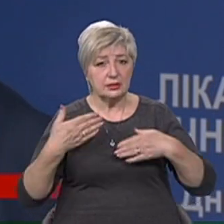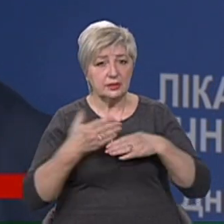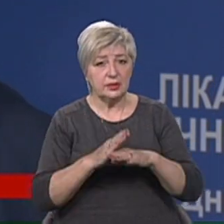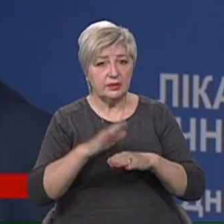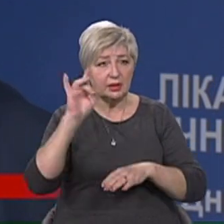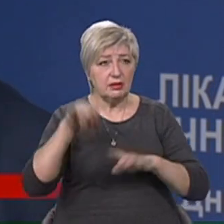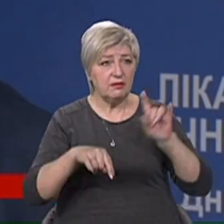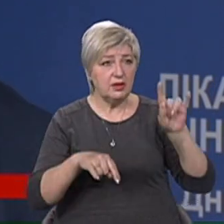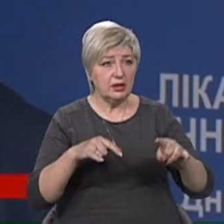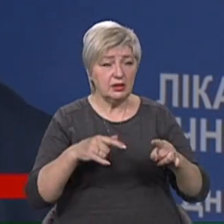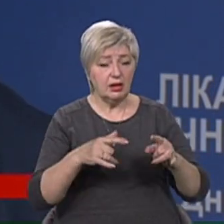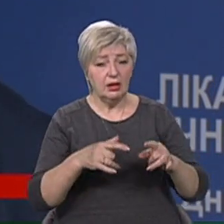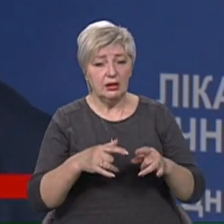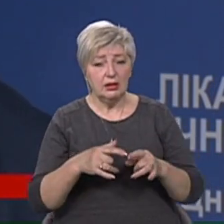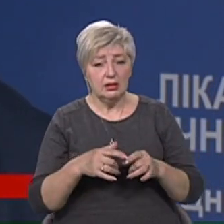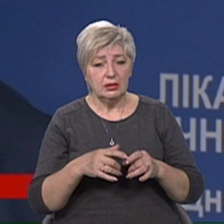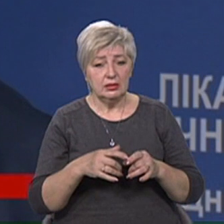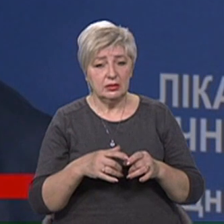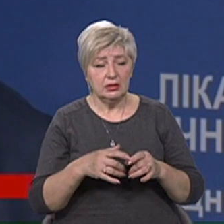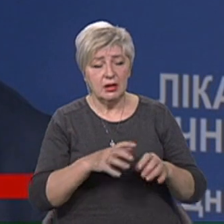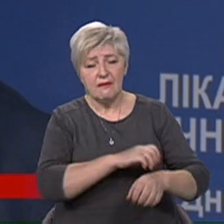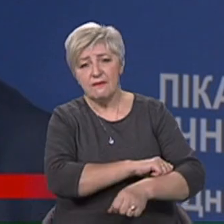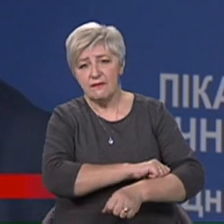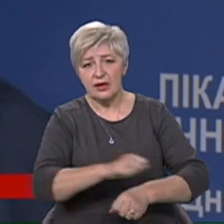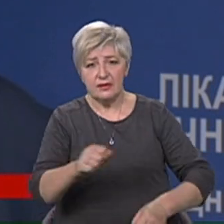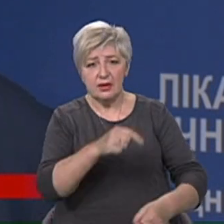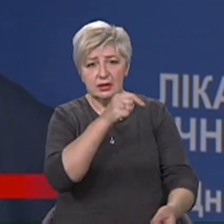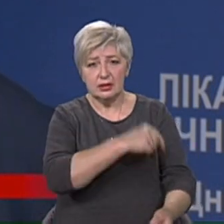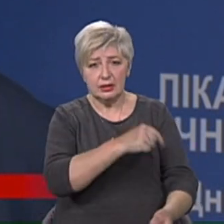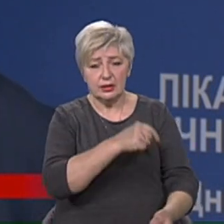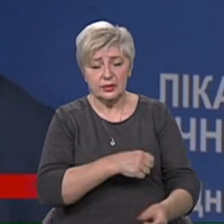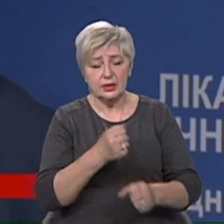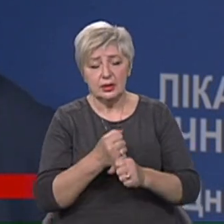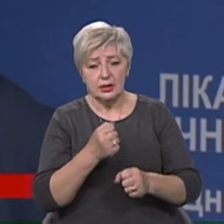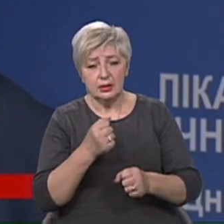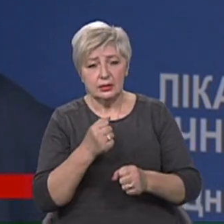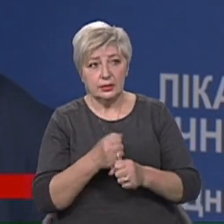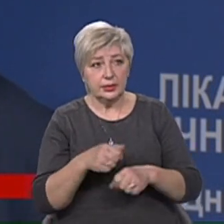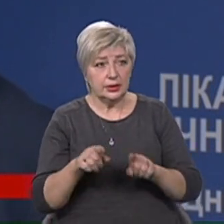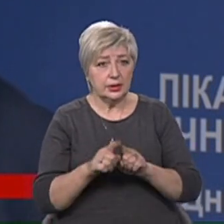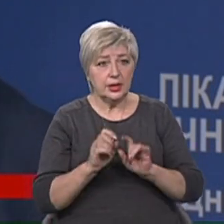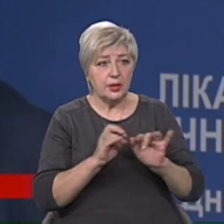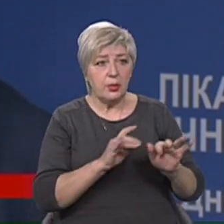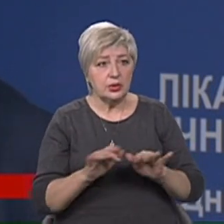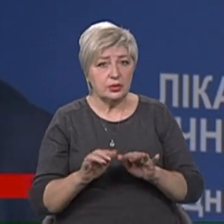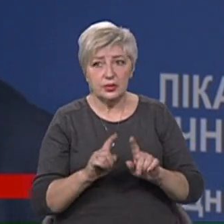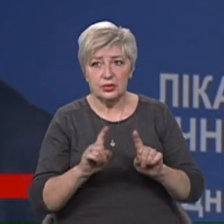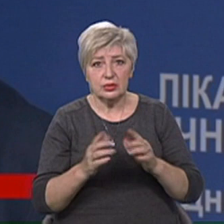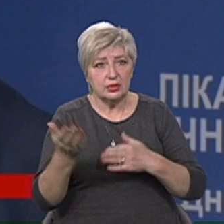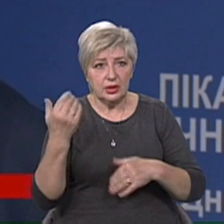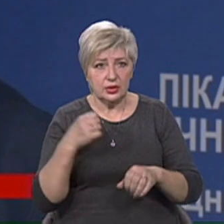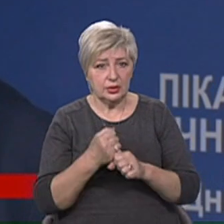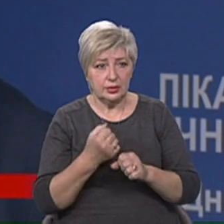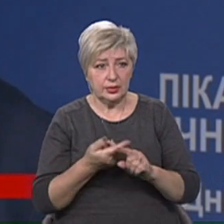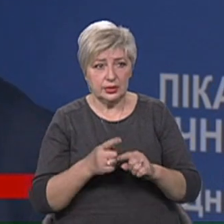виривати наші крапельниці, робити такі поступки, які вони раніше не робили. Це дуже